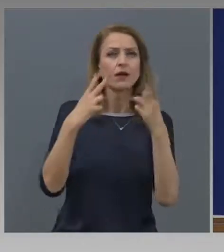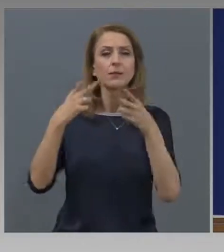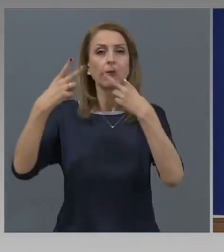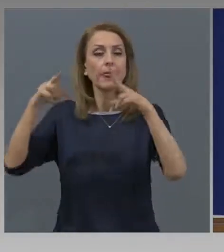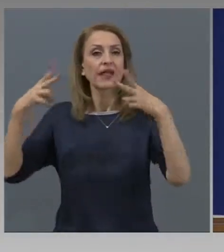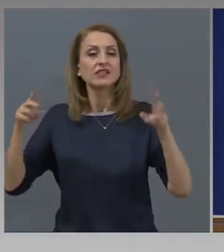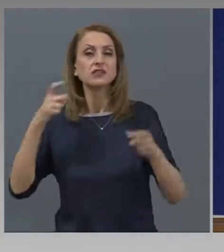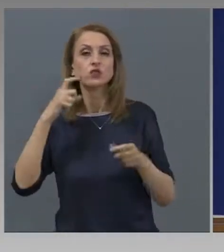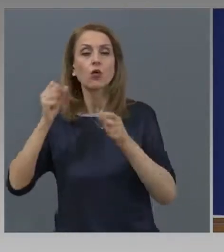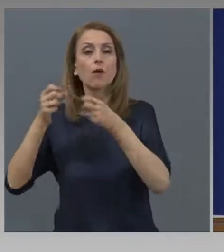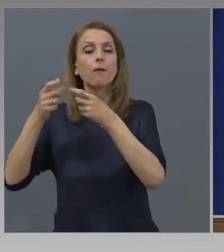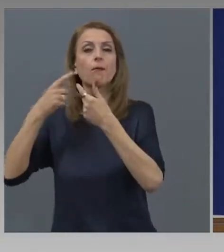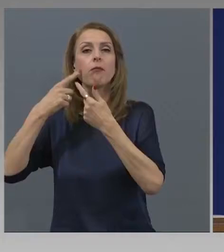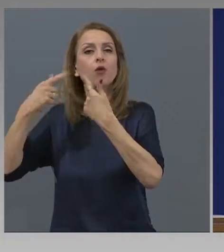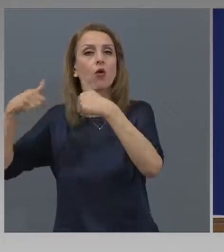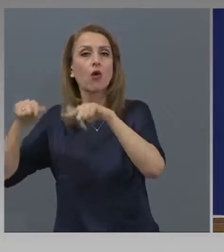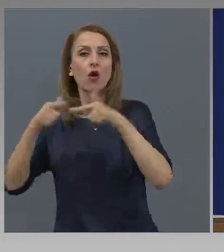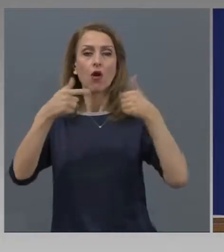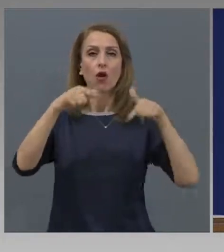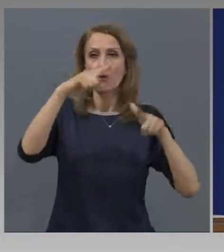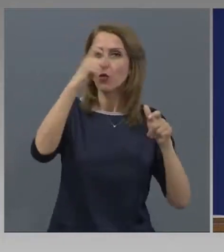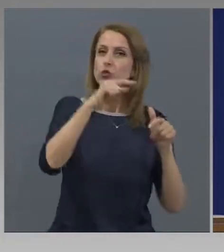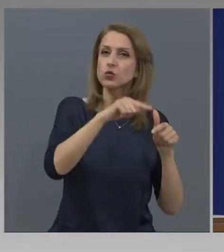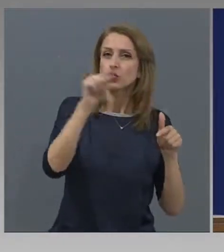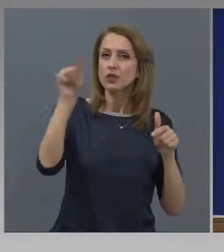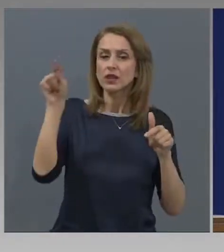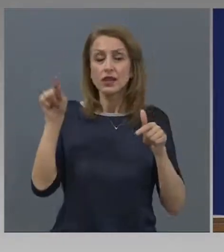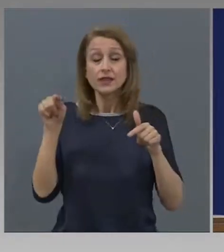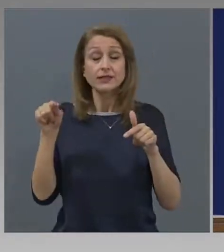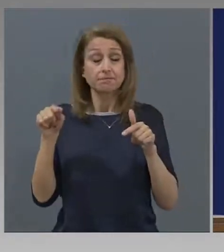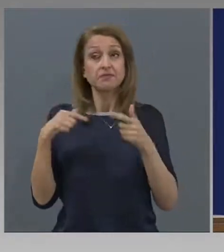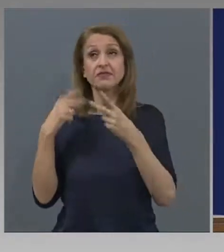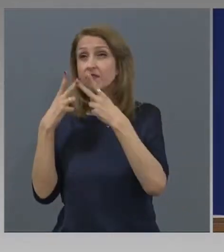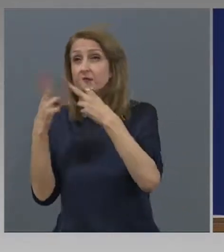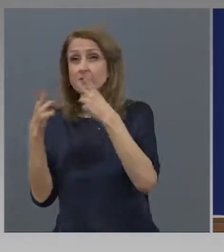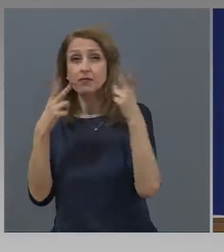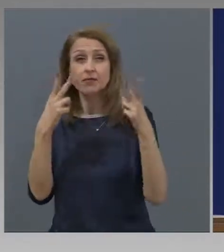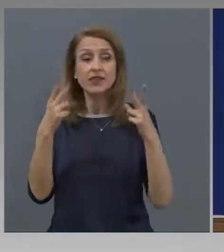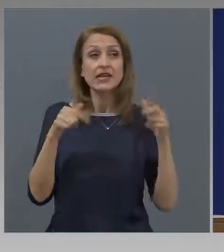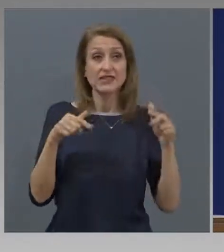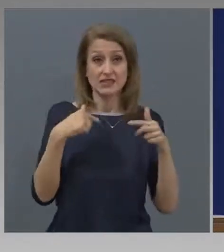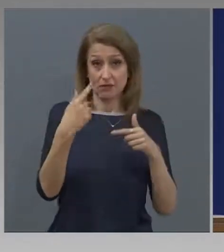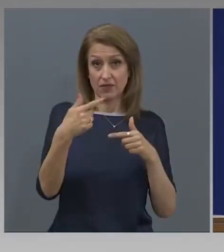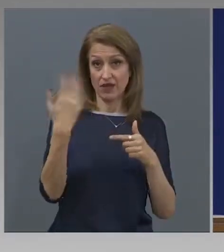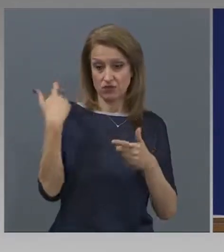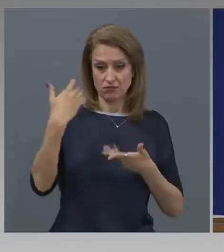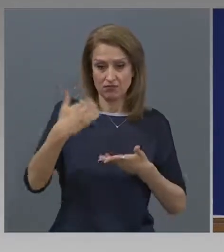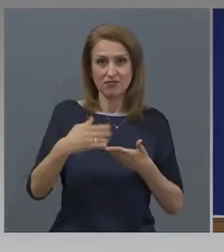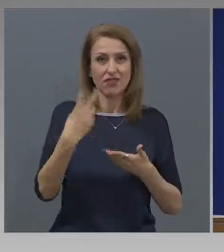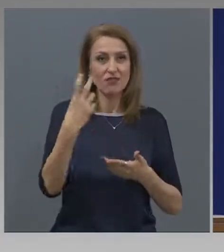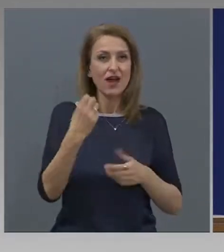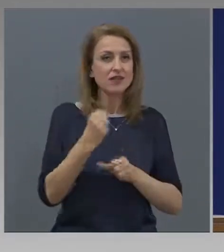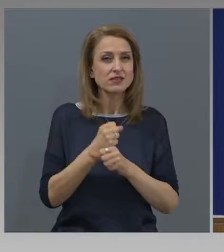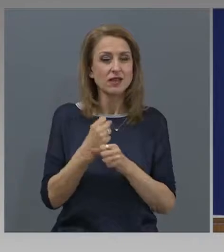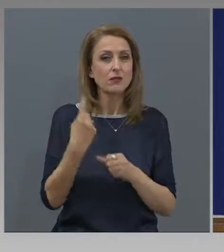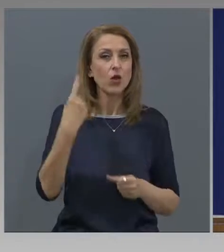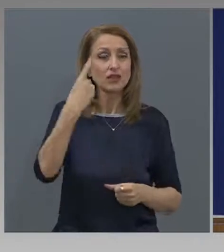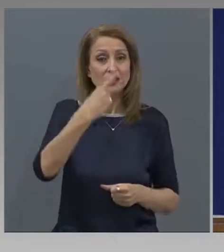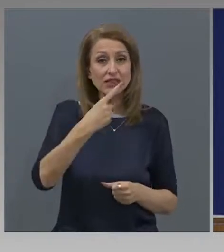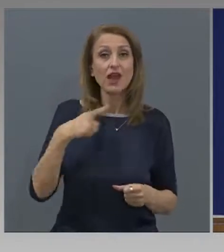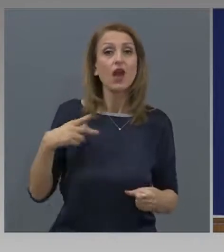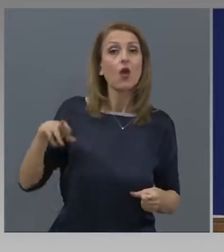бих искала да ви информирам, че в този момент, само за последните 20 работни дни, колегите от бюрата по труда са